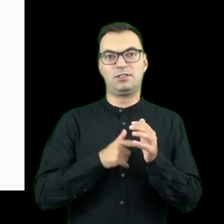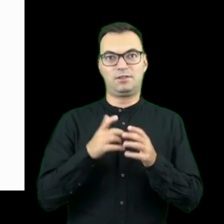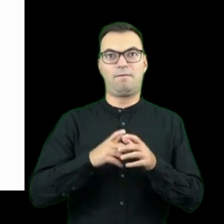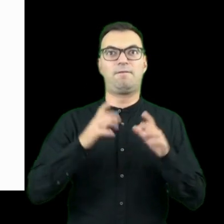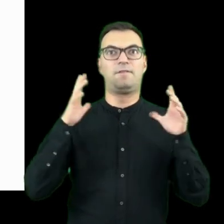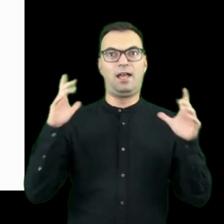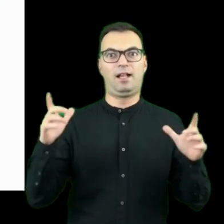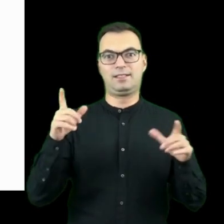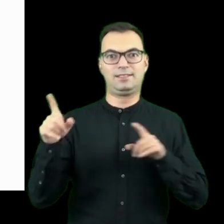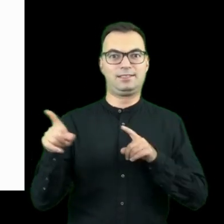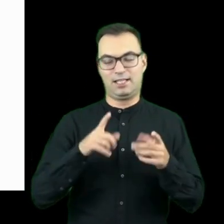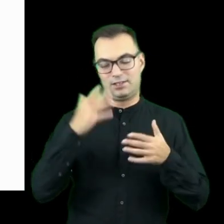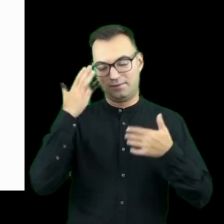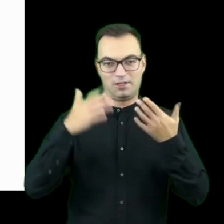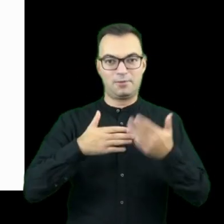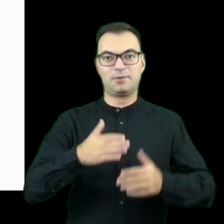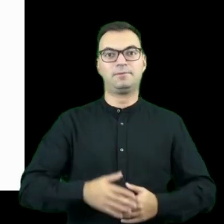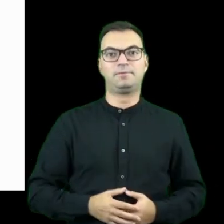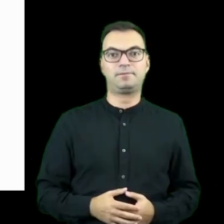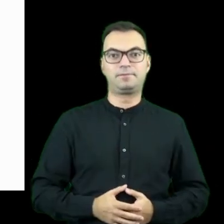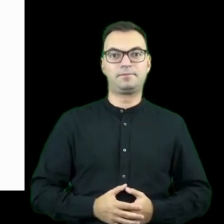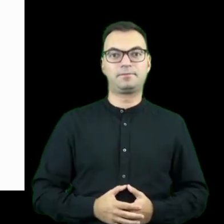znaczeniu i realizacji.